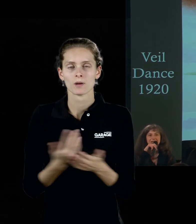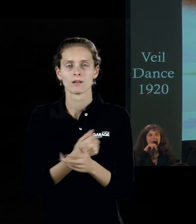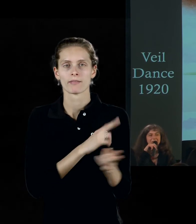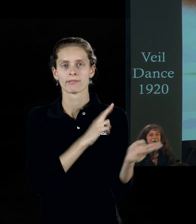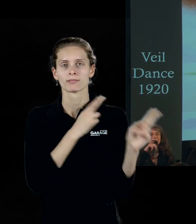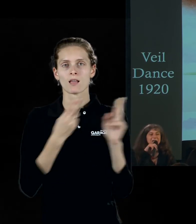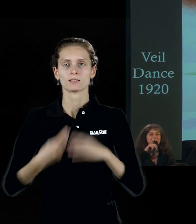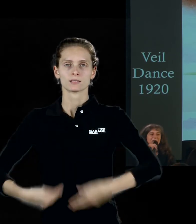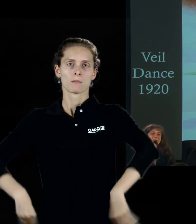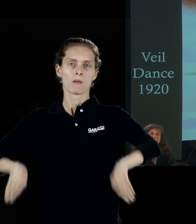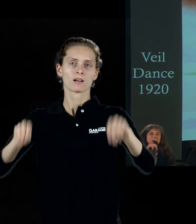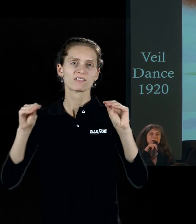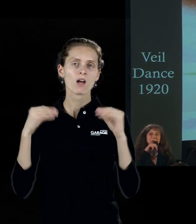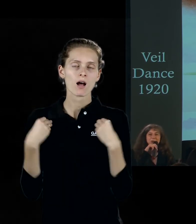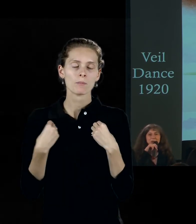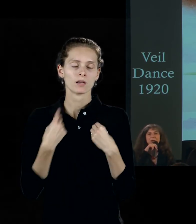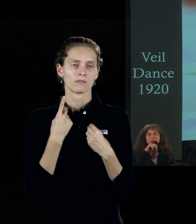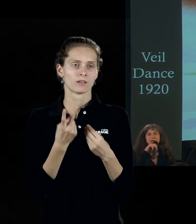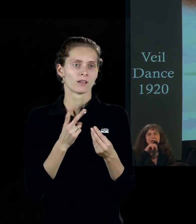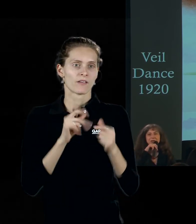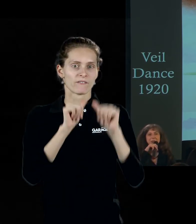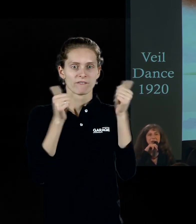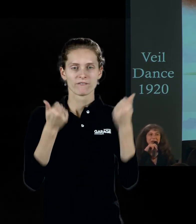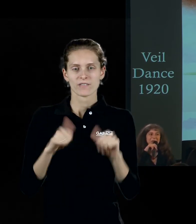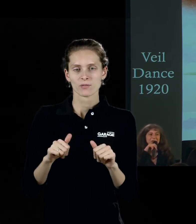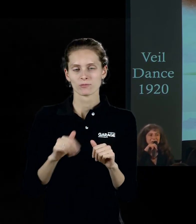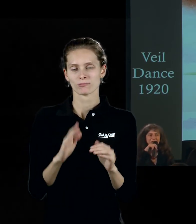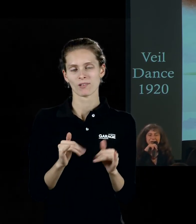это танец ламея. Но складывается фигура только шутки ради.